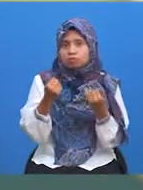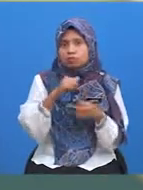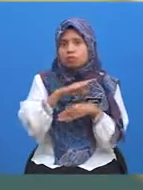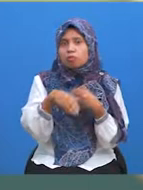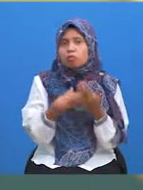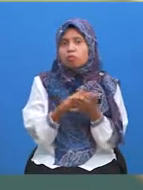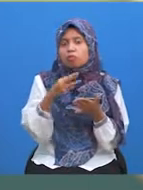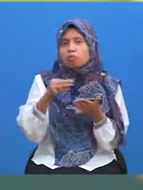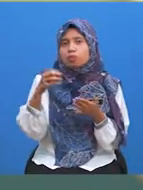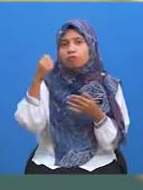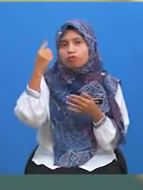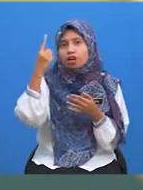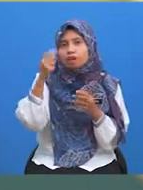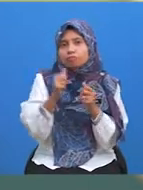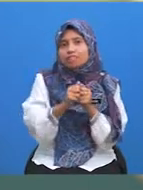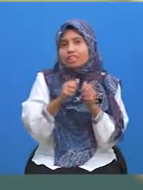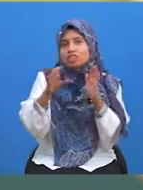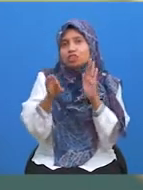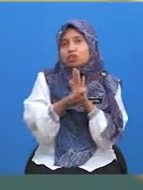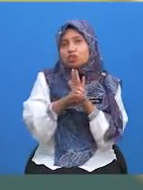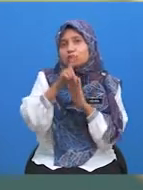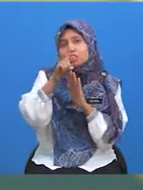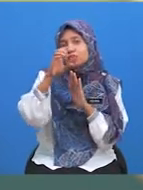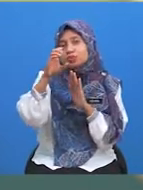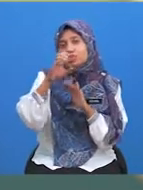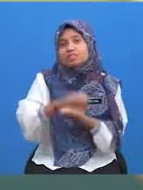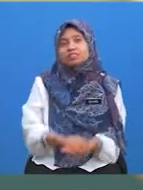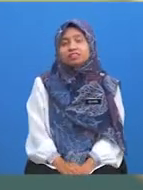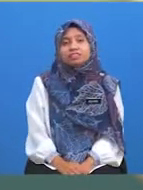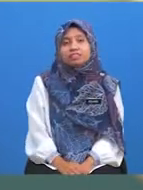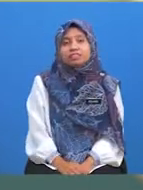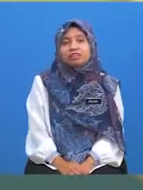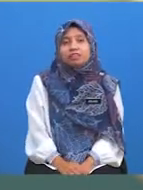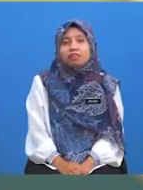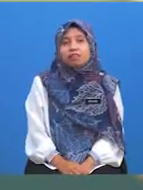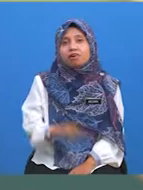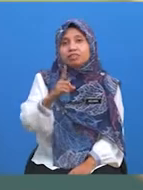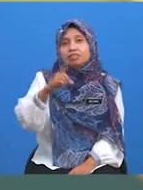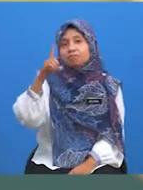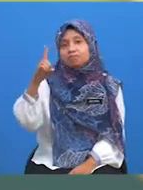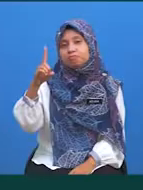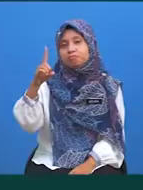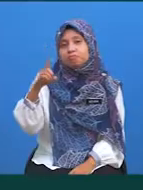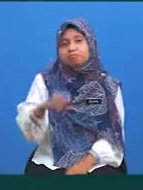faham dengan contoh 1C ini Mari kita lihat soalan 1D